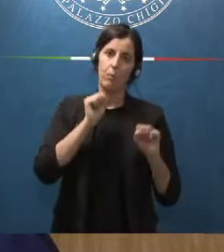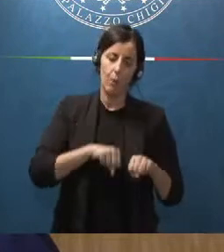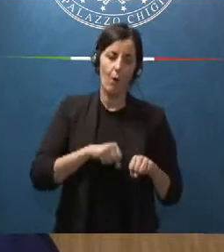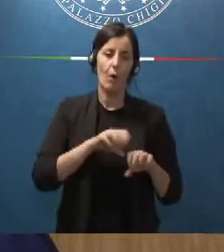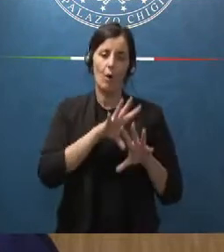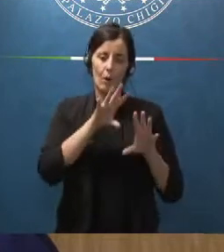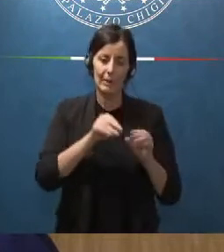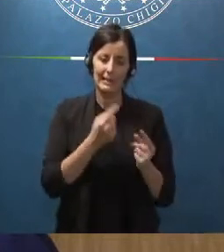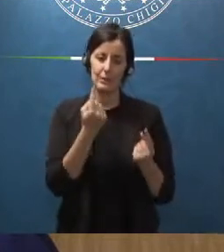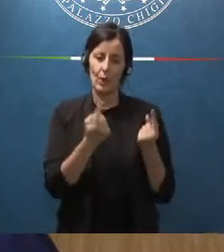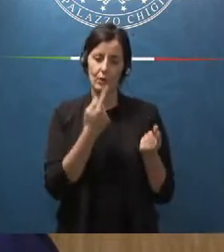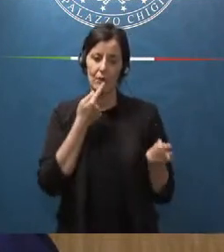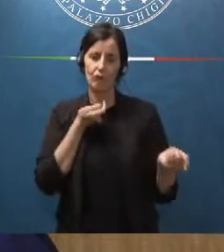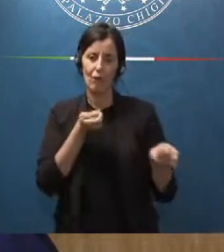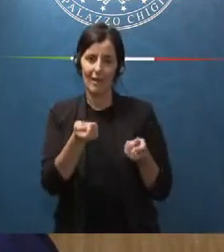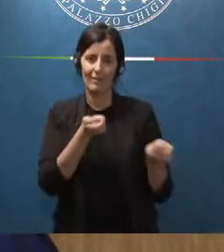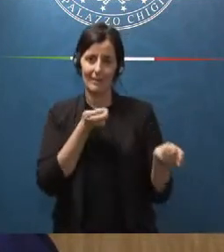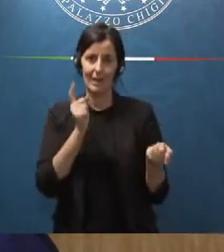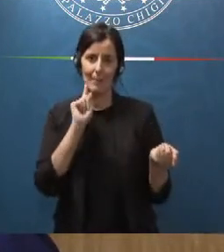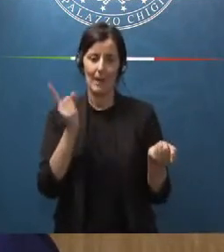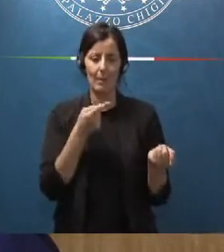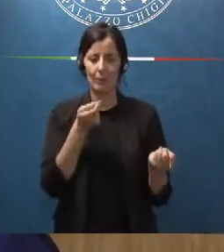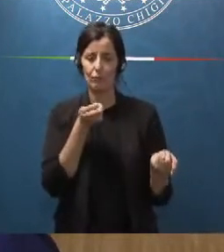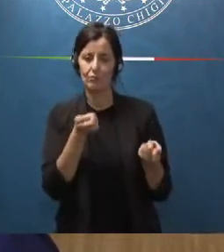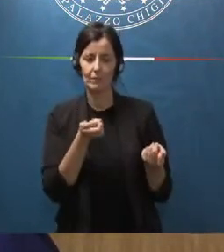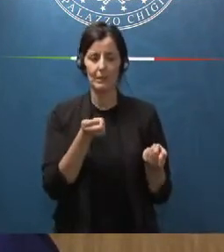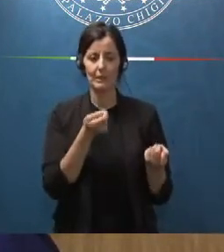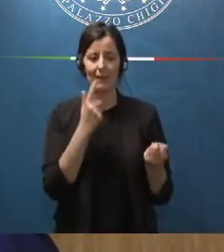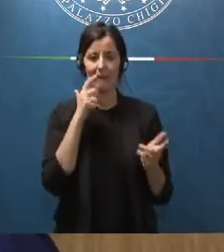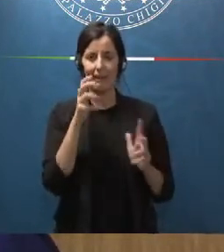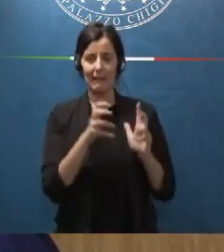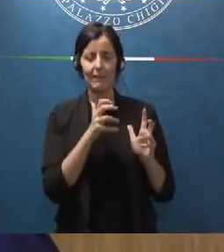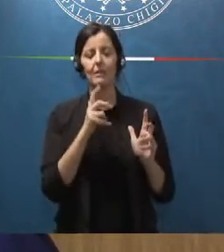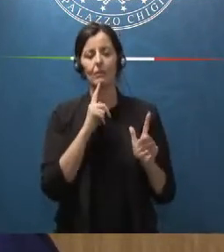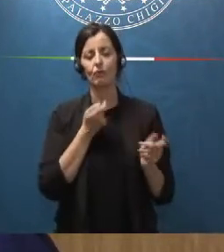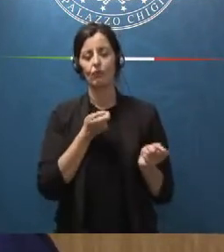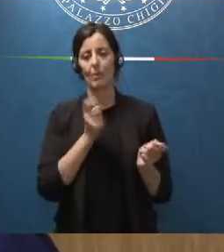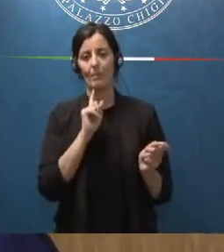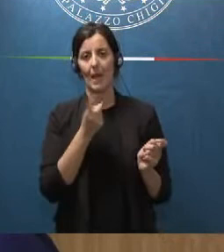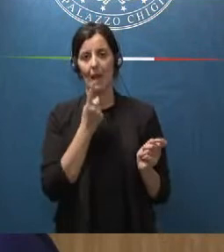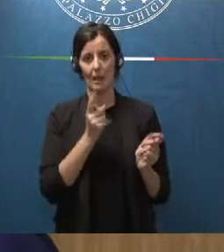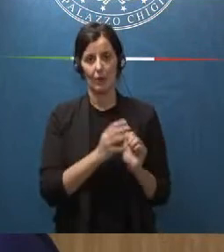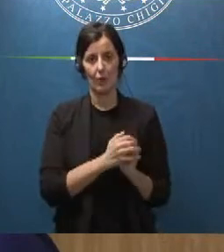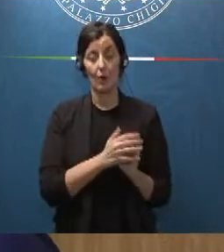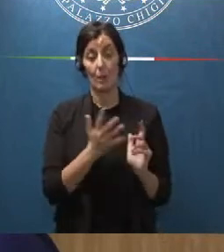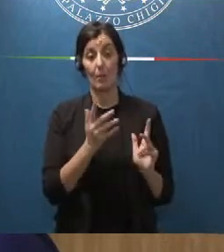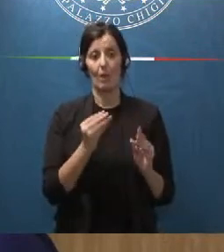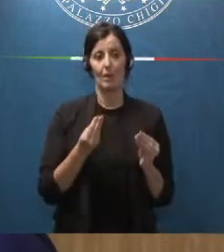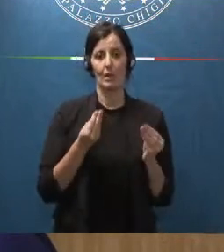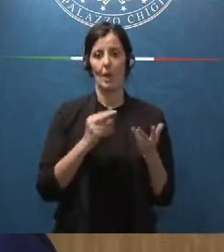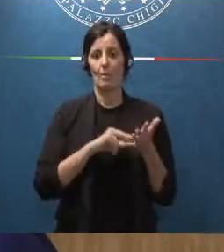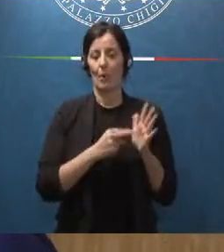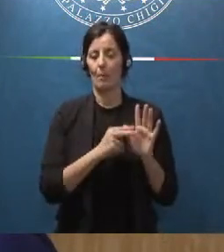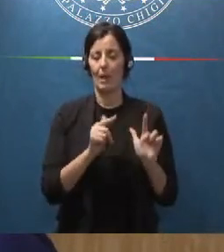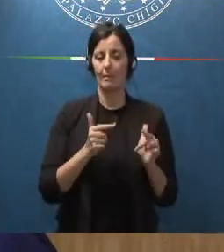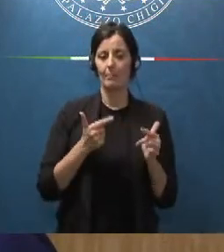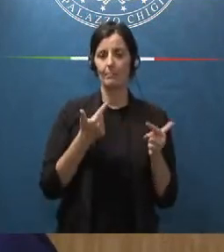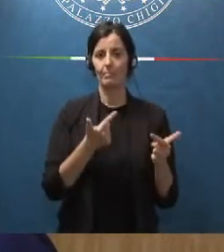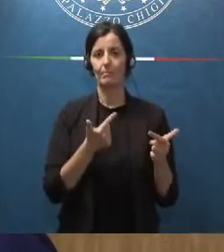gestire questa situazione di crisi senza creare dei problemi dal punto di vista